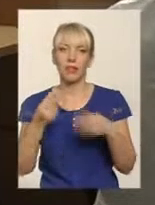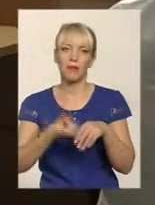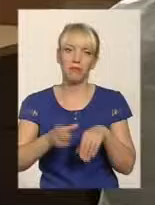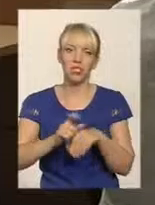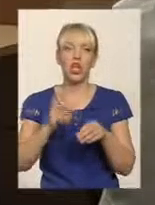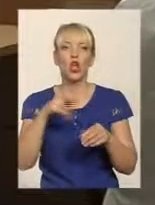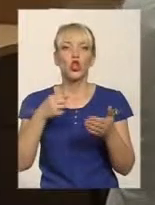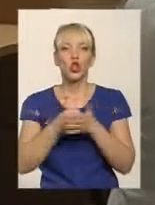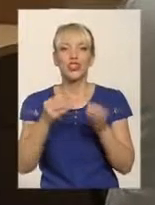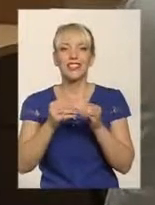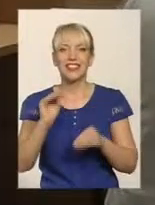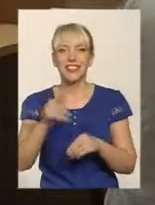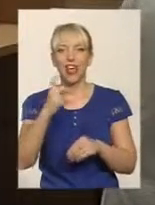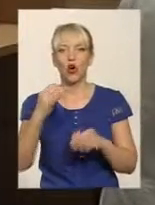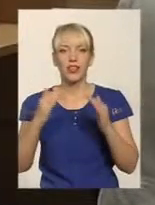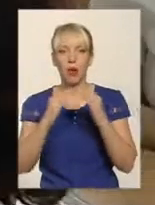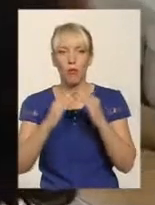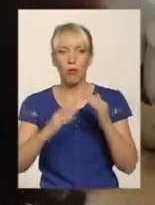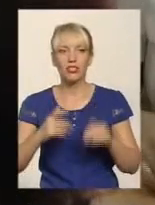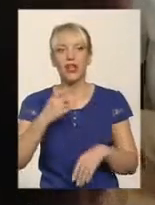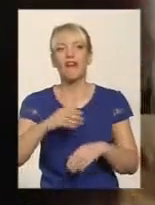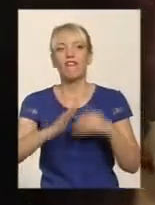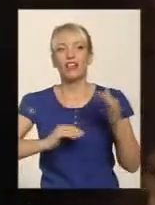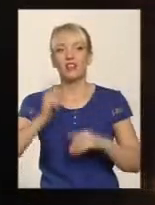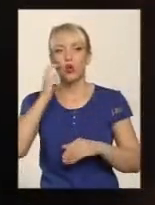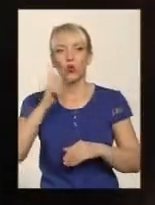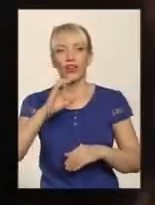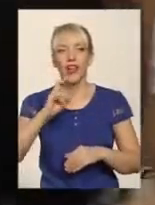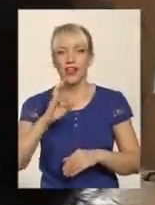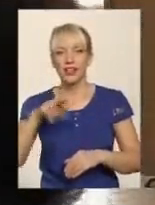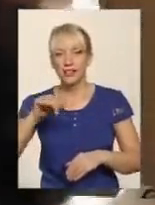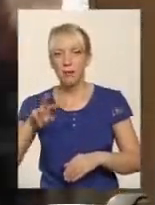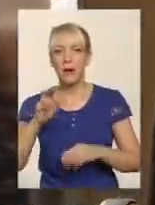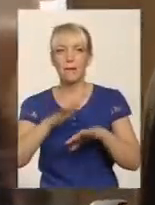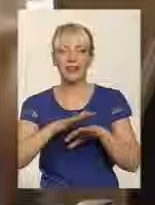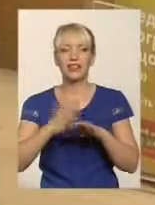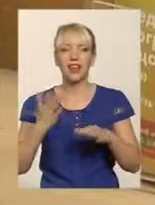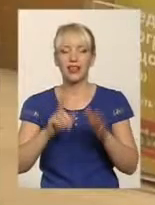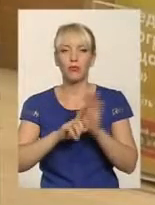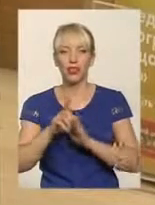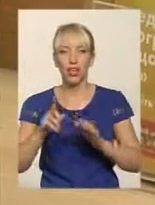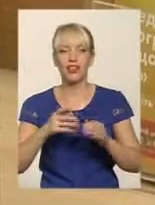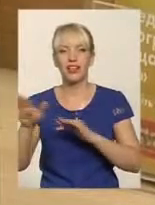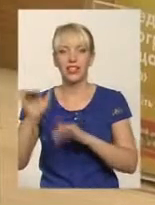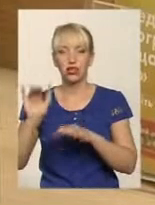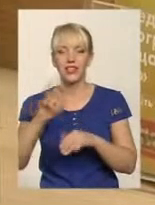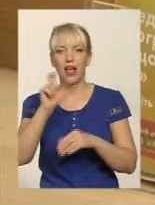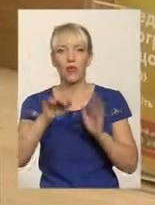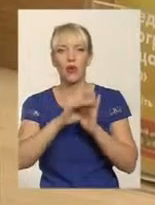тисяч на одне помешкання. Фахівці УкрЕксімбанку, які також розпочали кредитування за програмою